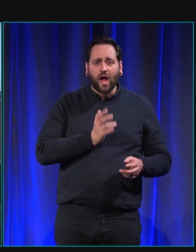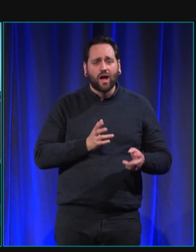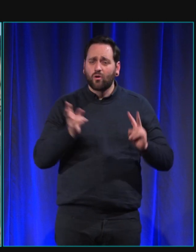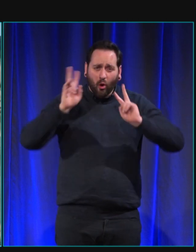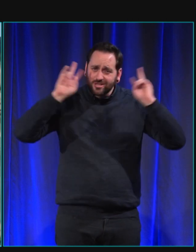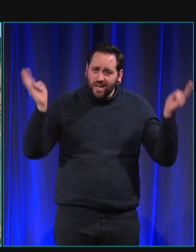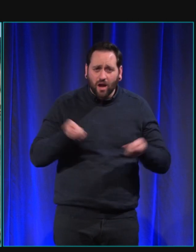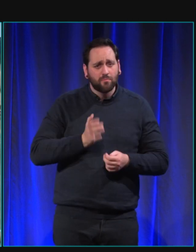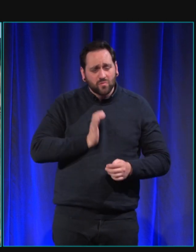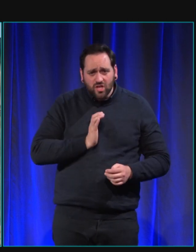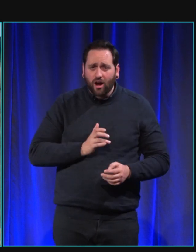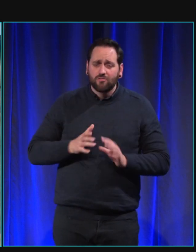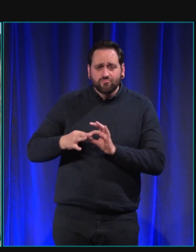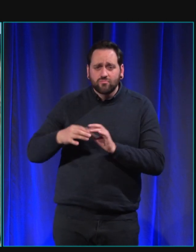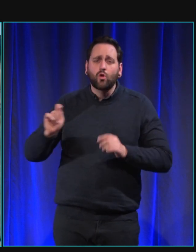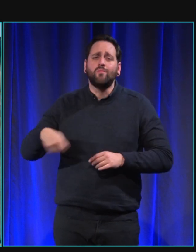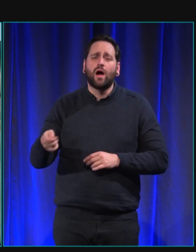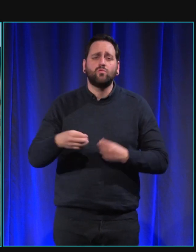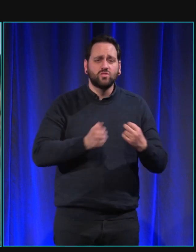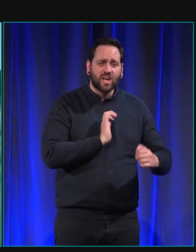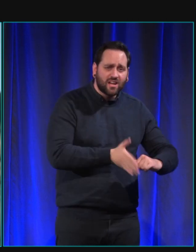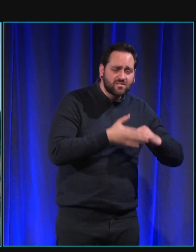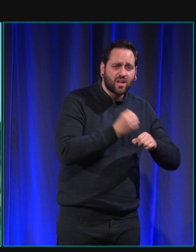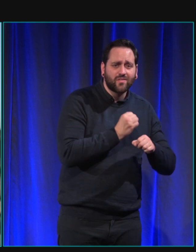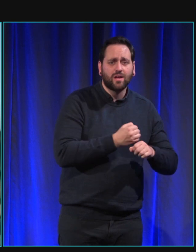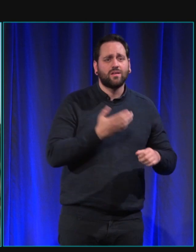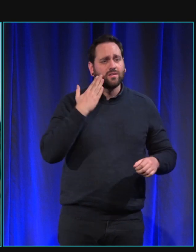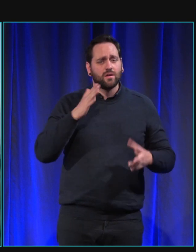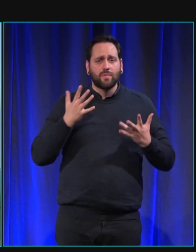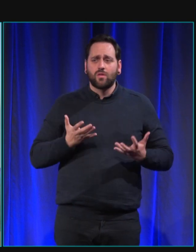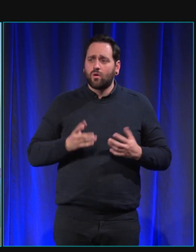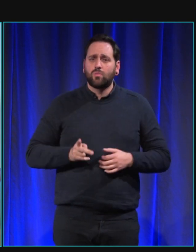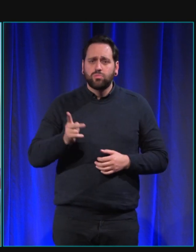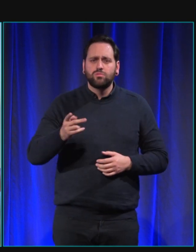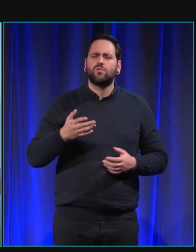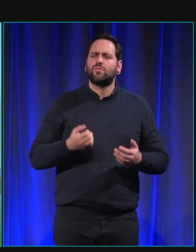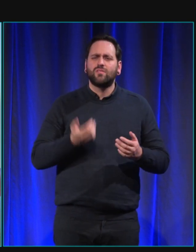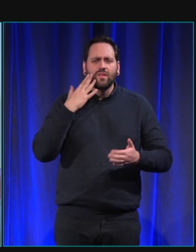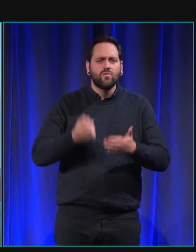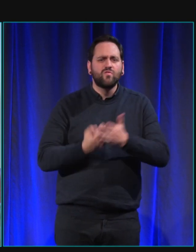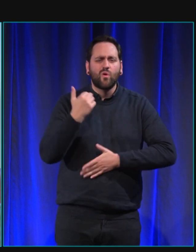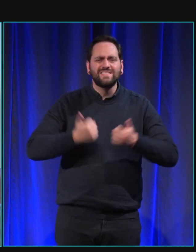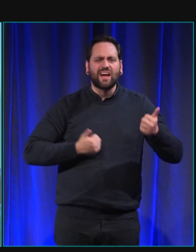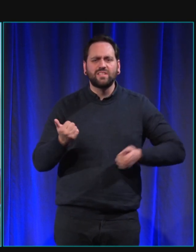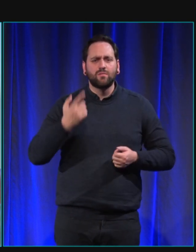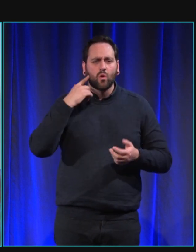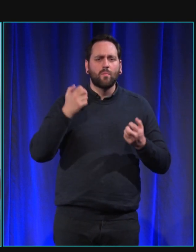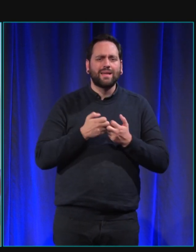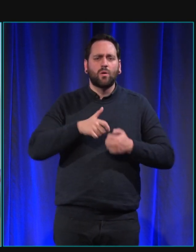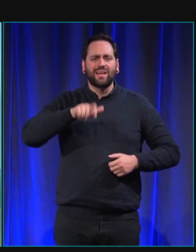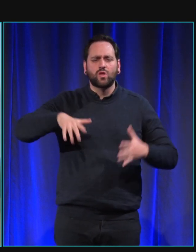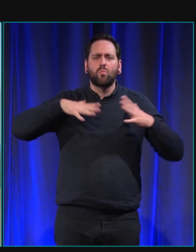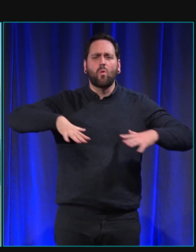propriétaires font de plus en plus appel aussi à des services auprès de promeneurs notamment des services qui se développent de plus en plus est-ce que vous avez l'occasion ou la